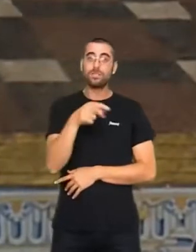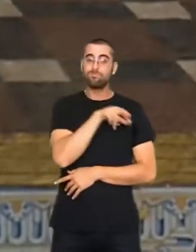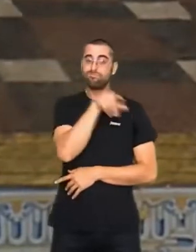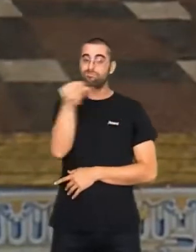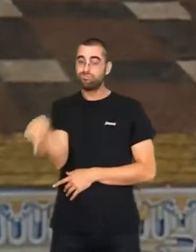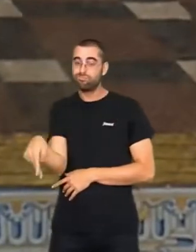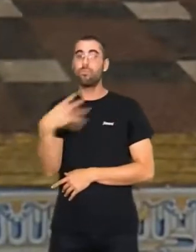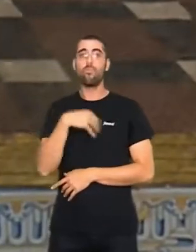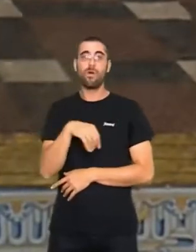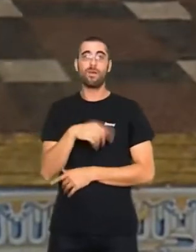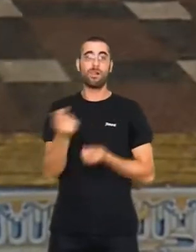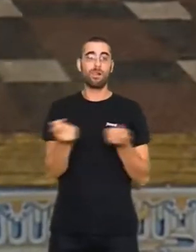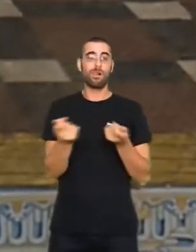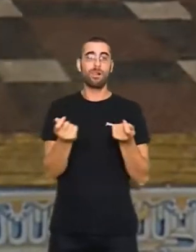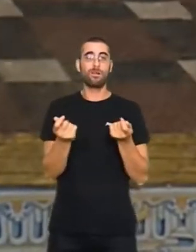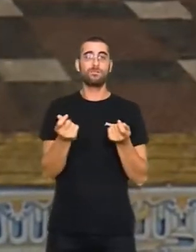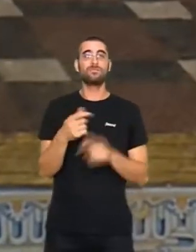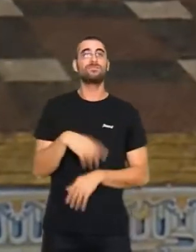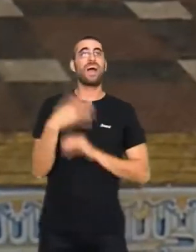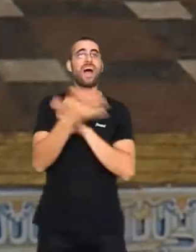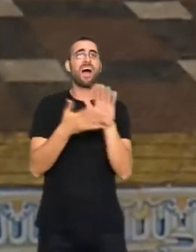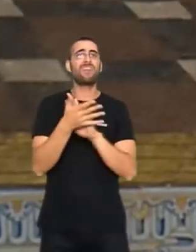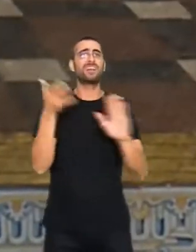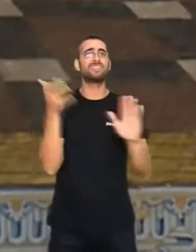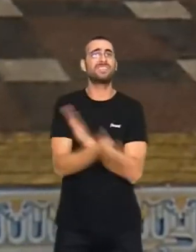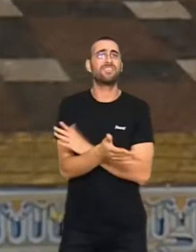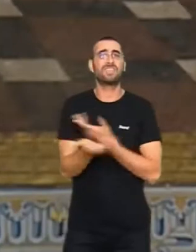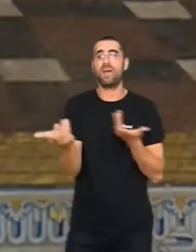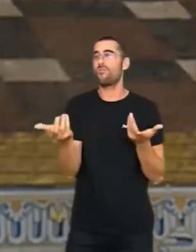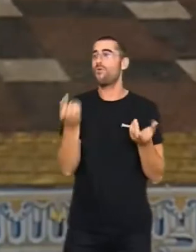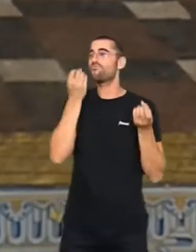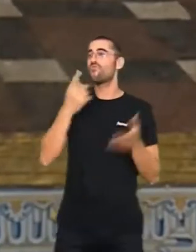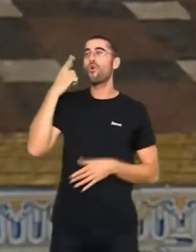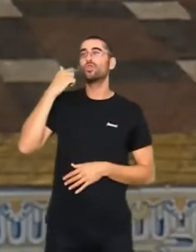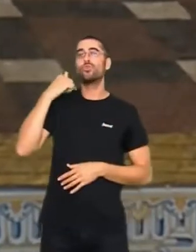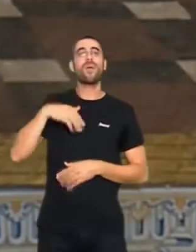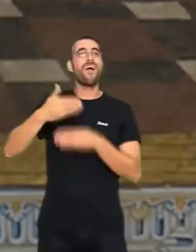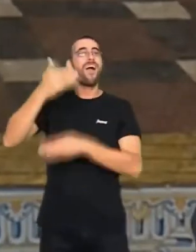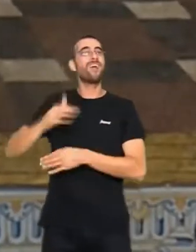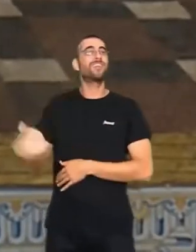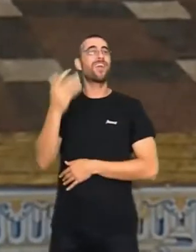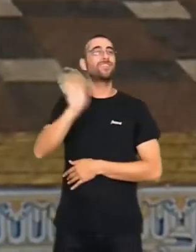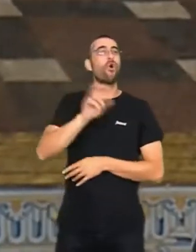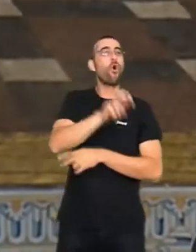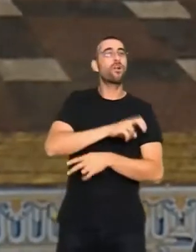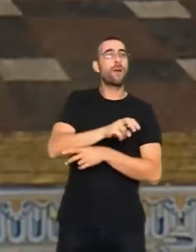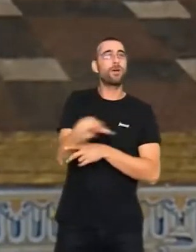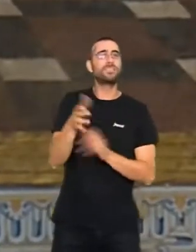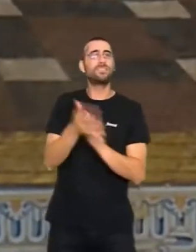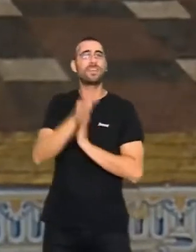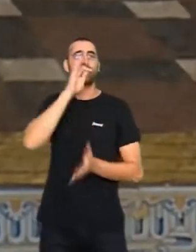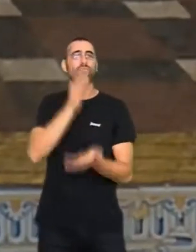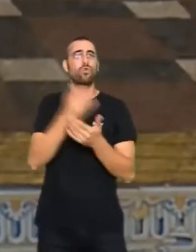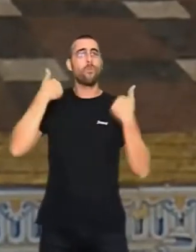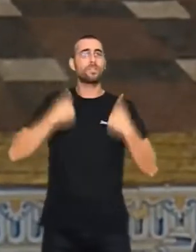La paraula, seguint el costum dels tractes en el camp o en el trinquet, com a màxim exponent del compromís personal i de la